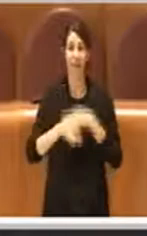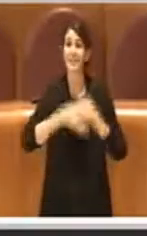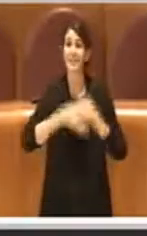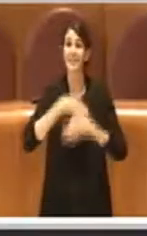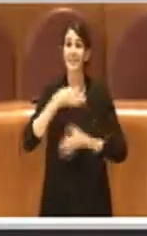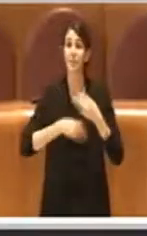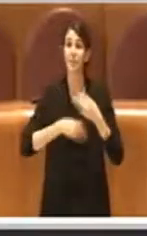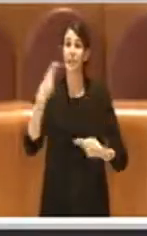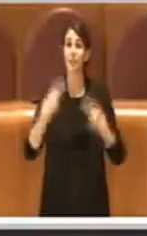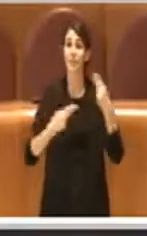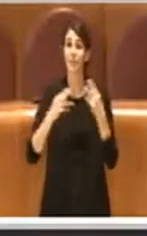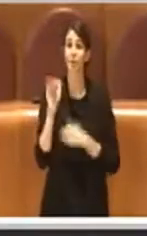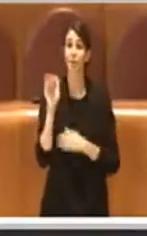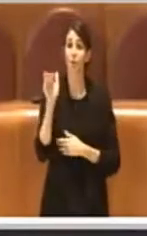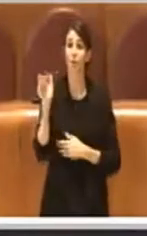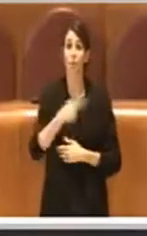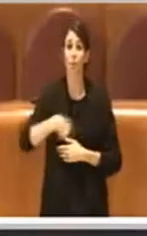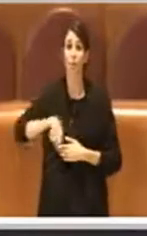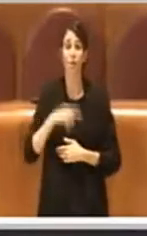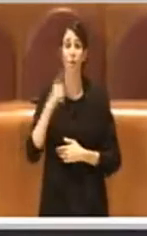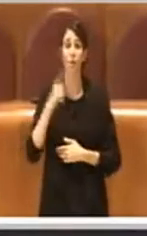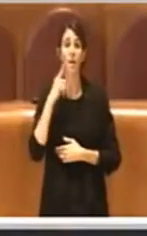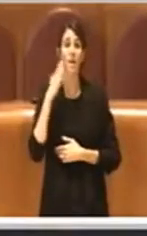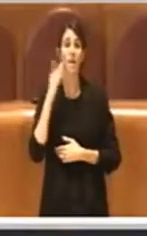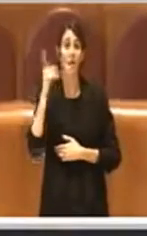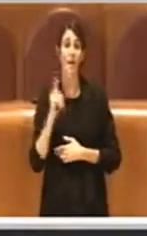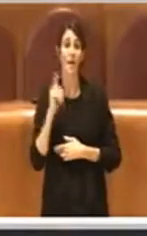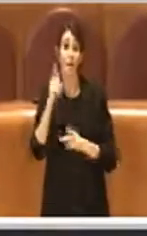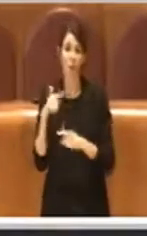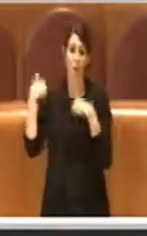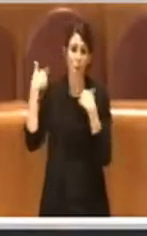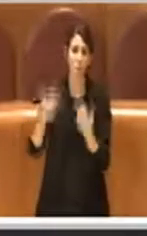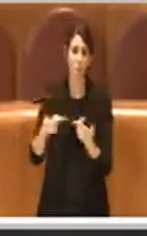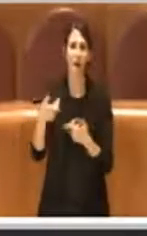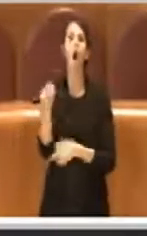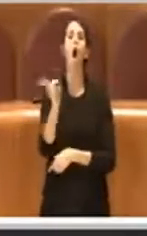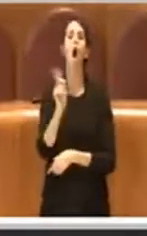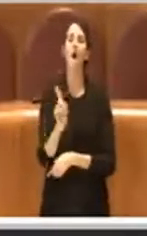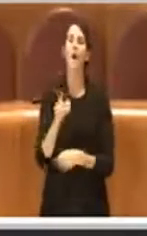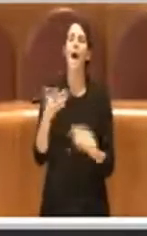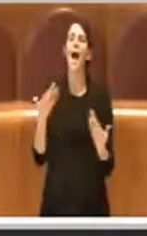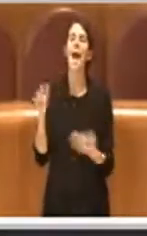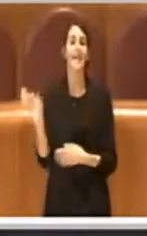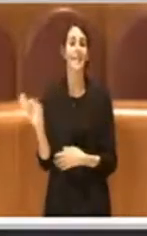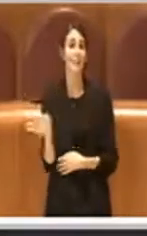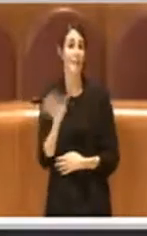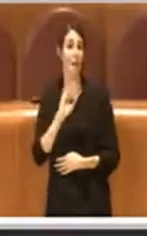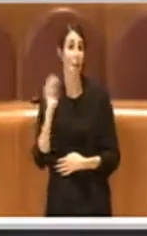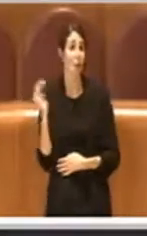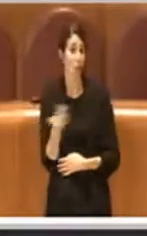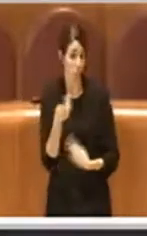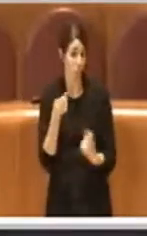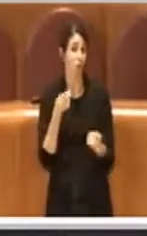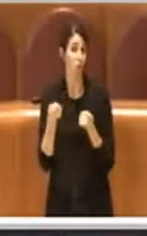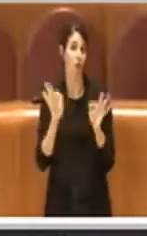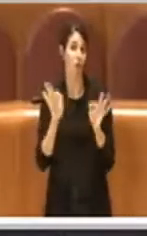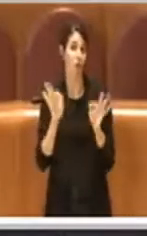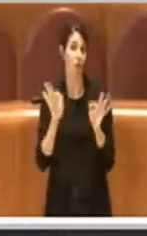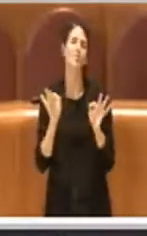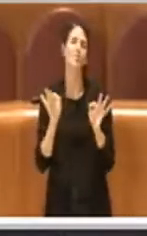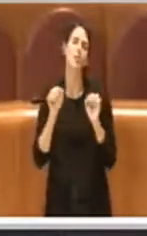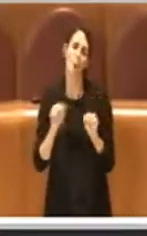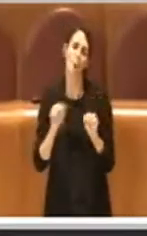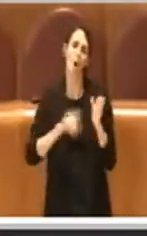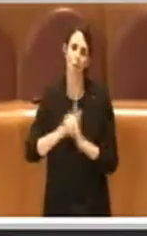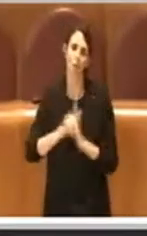alle amministrazioni future, allora forse ci sarebbe stata una gestione, come dire, corretta. Pertanto questa